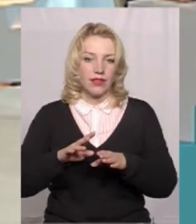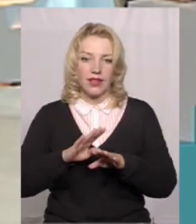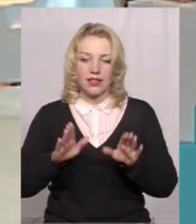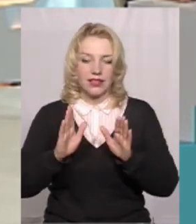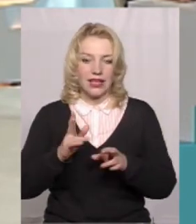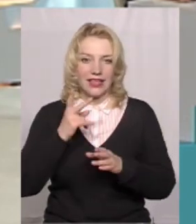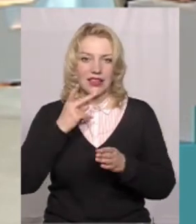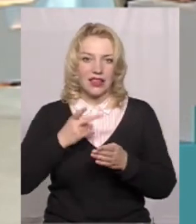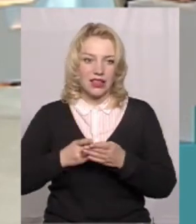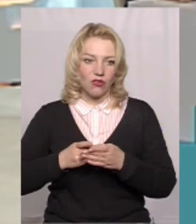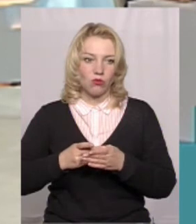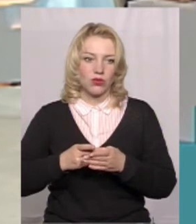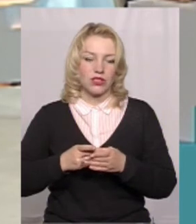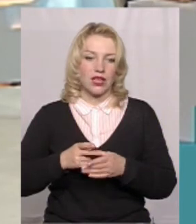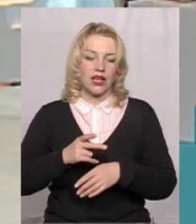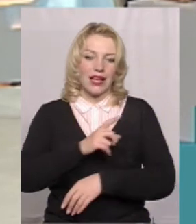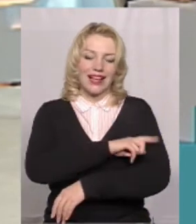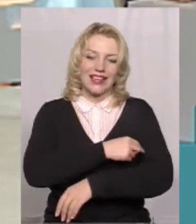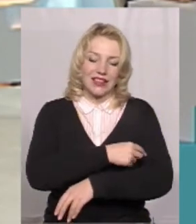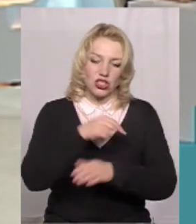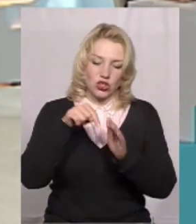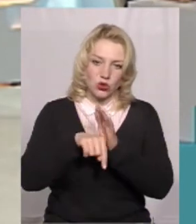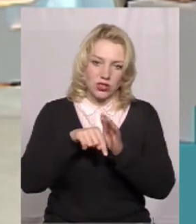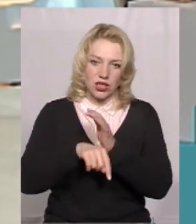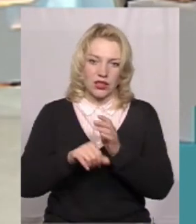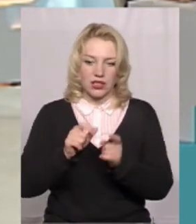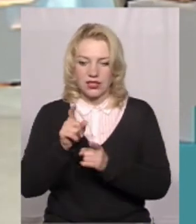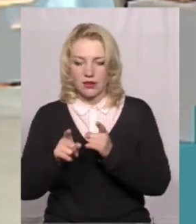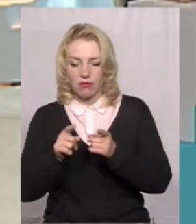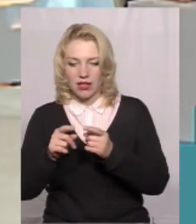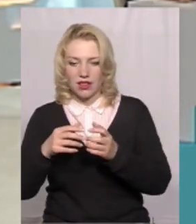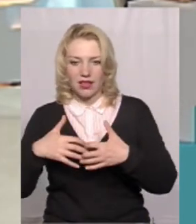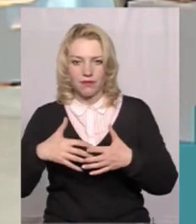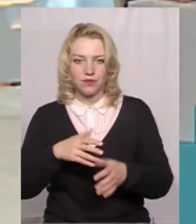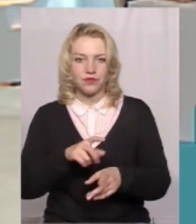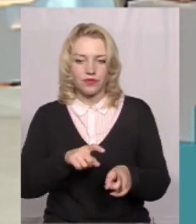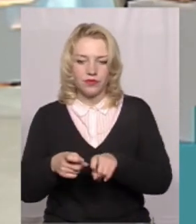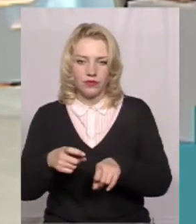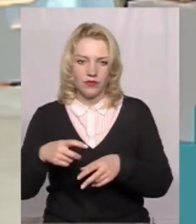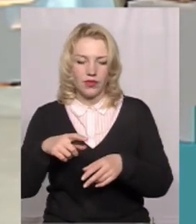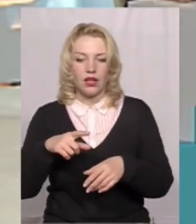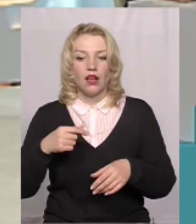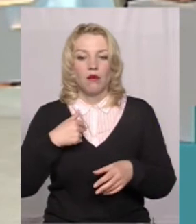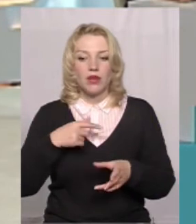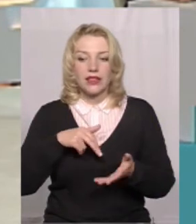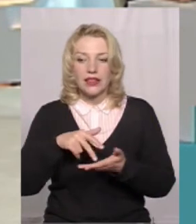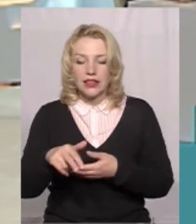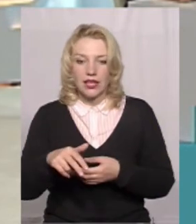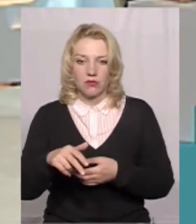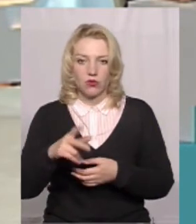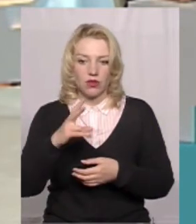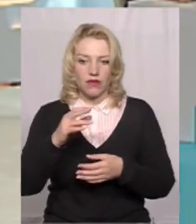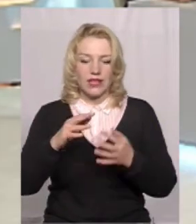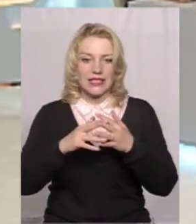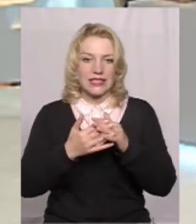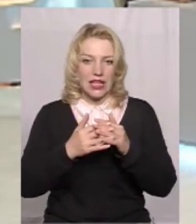дивимося клінічні ознаки, патологічні зміни, а також і обходимо населені пункти, знаємо, чи в людей гіне птиця і так